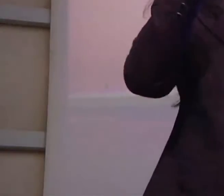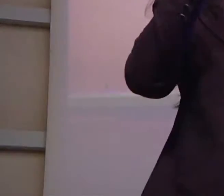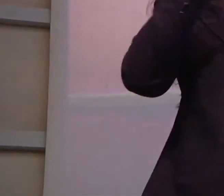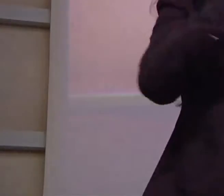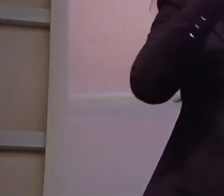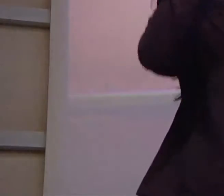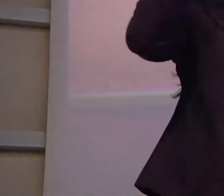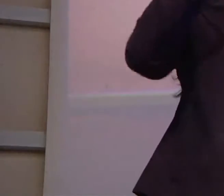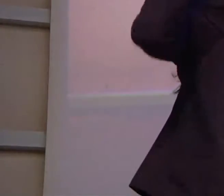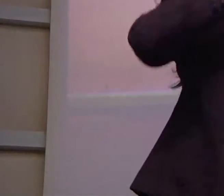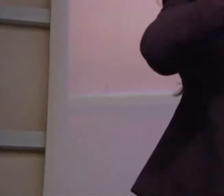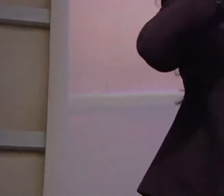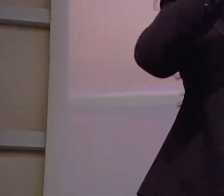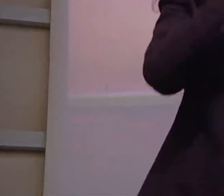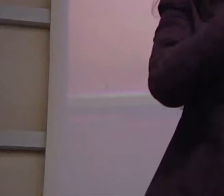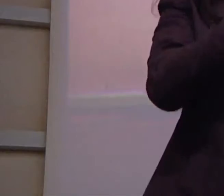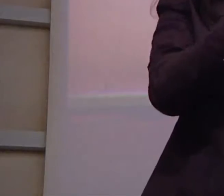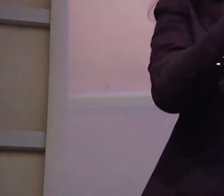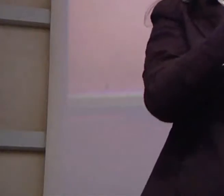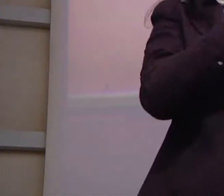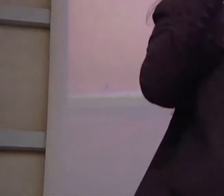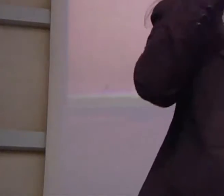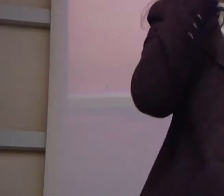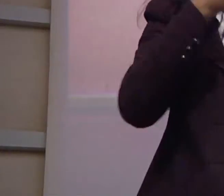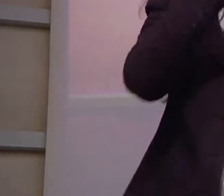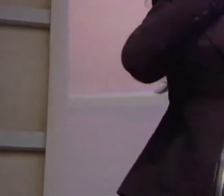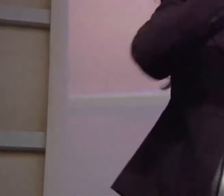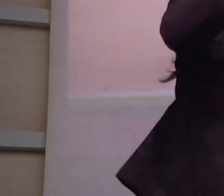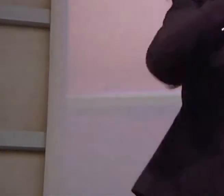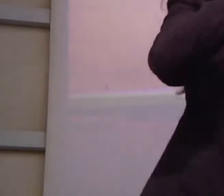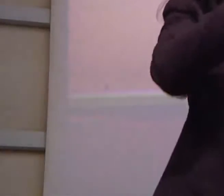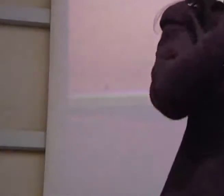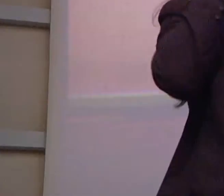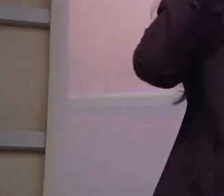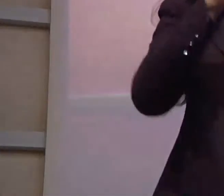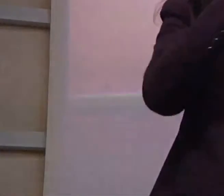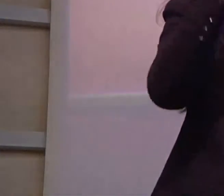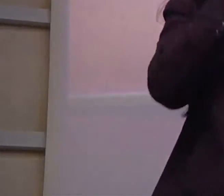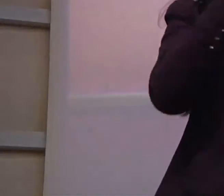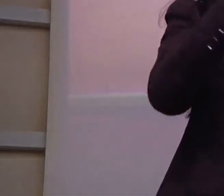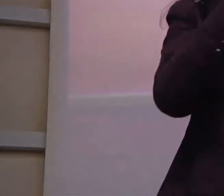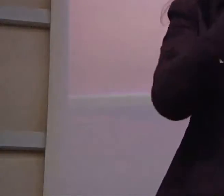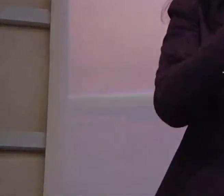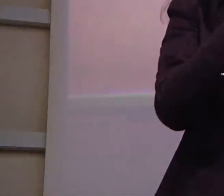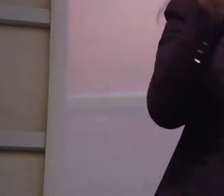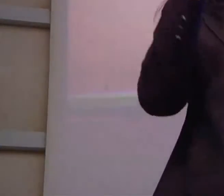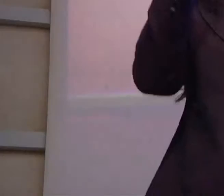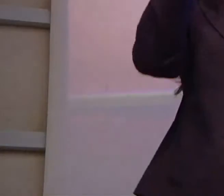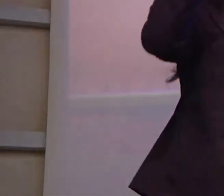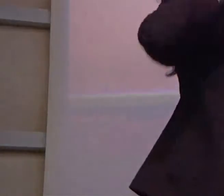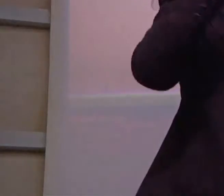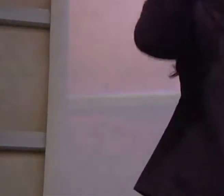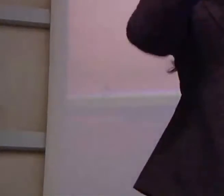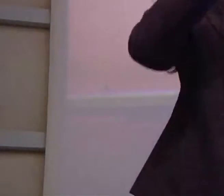Italia, però ho avuto la possibilità di scegliere e di studiare. C un'altra che ha voluto fare economia e commercio, male funzionano le